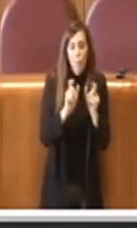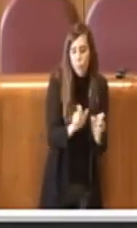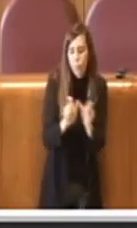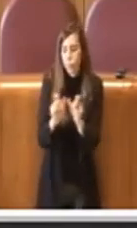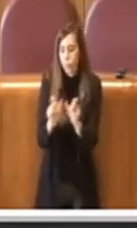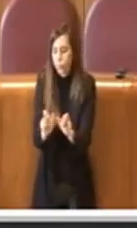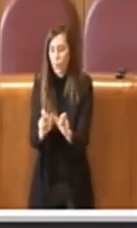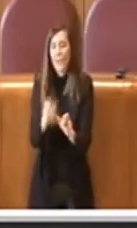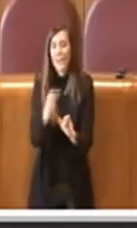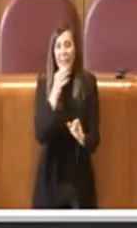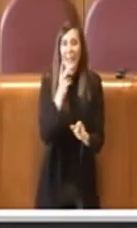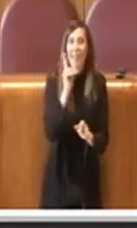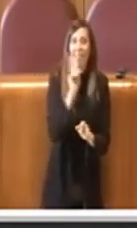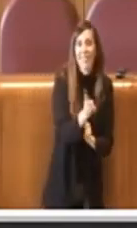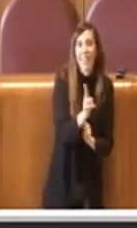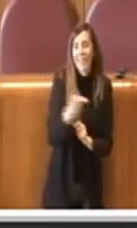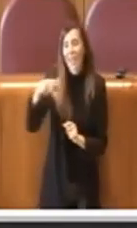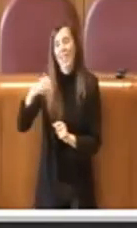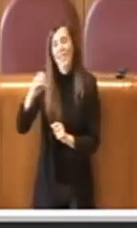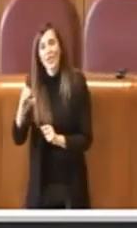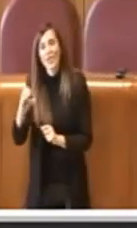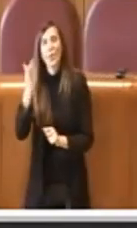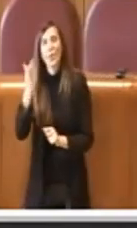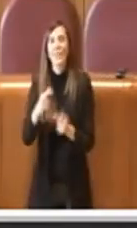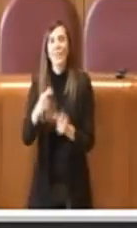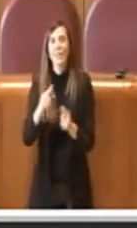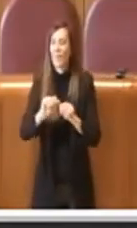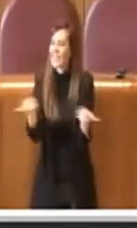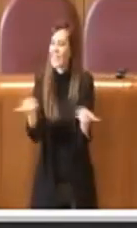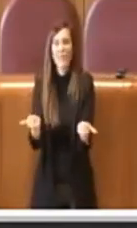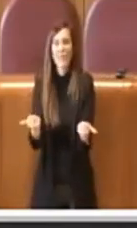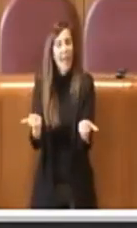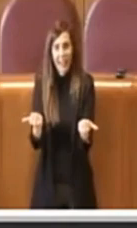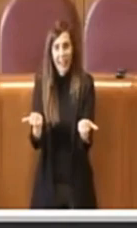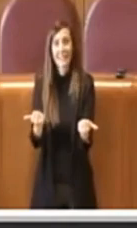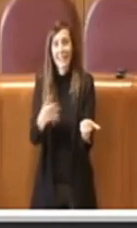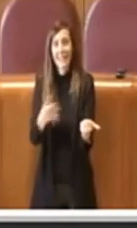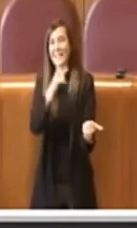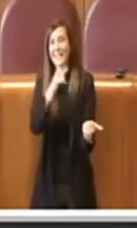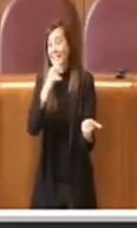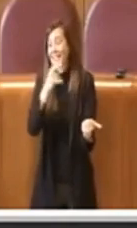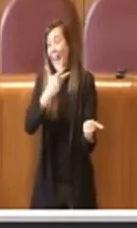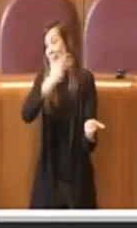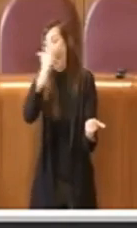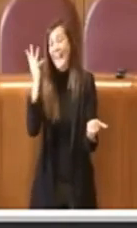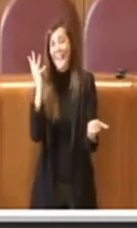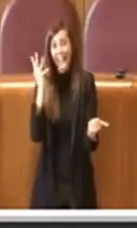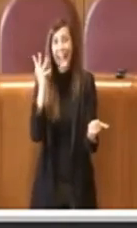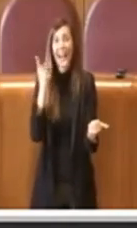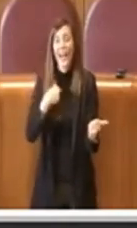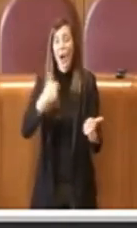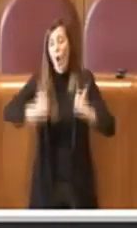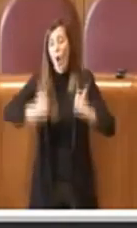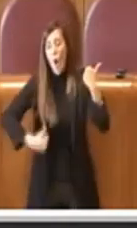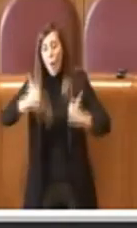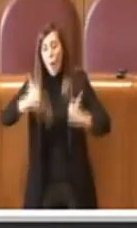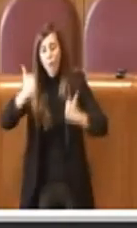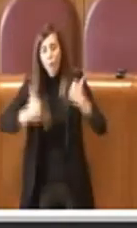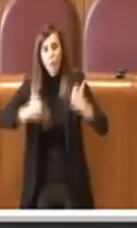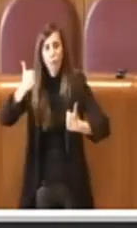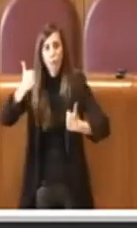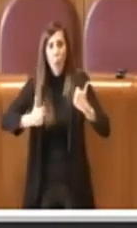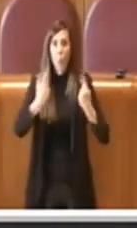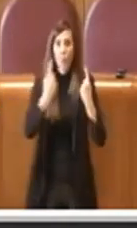per taxi che per NCC, perché ovviamente essendo diversi tra loro avranno anche bisogno di confronti, diciamo, appunto